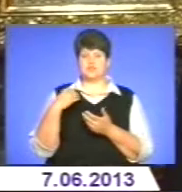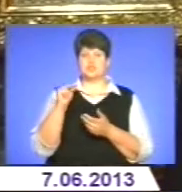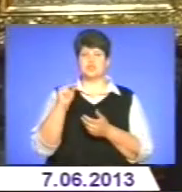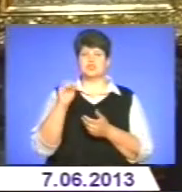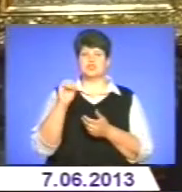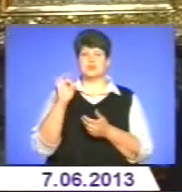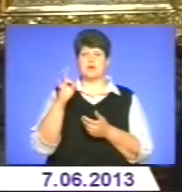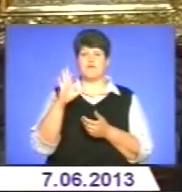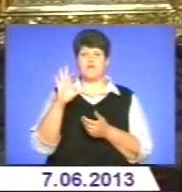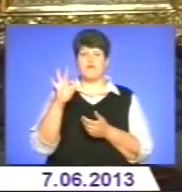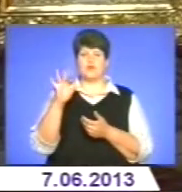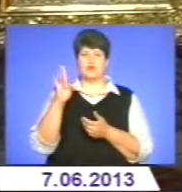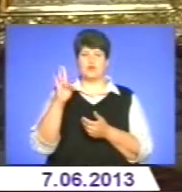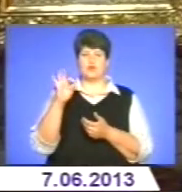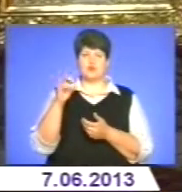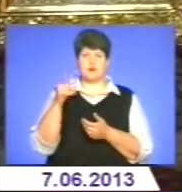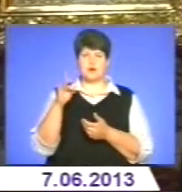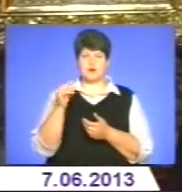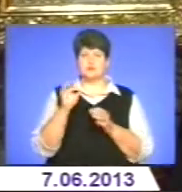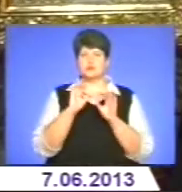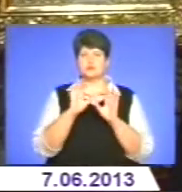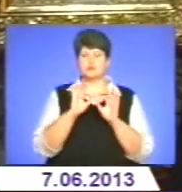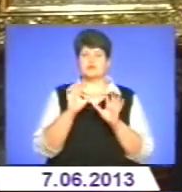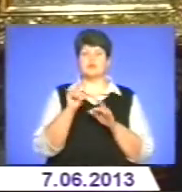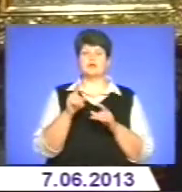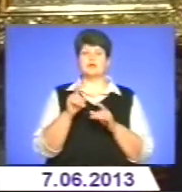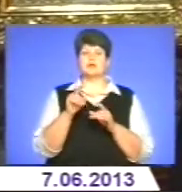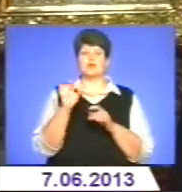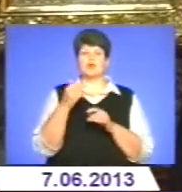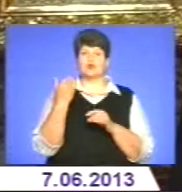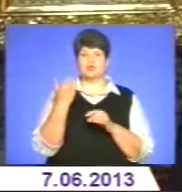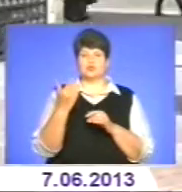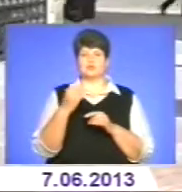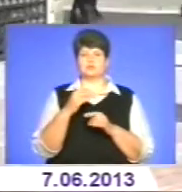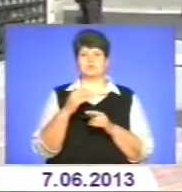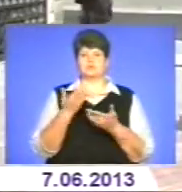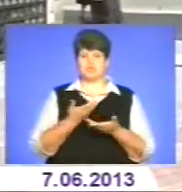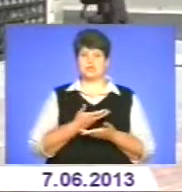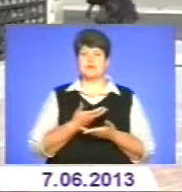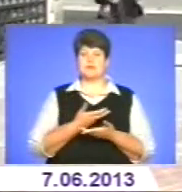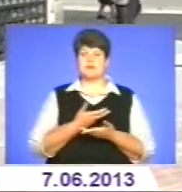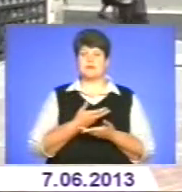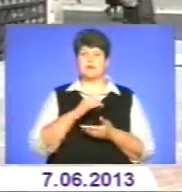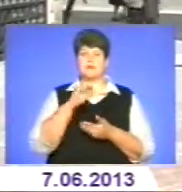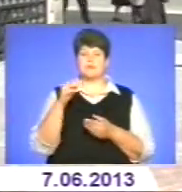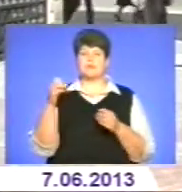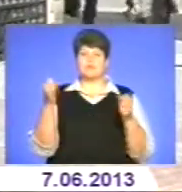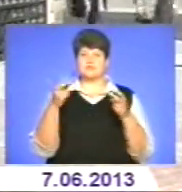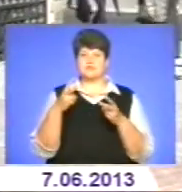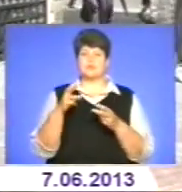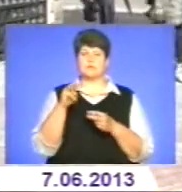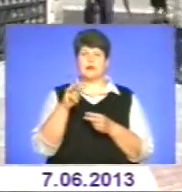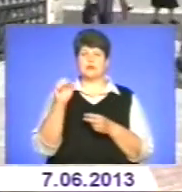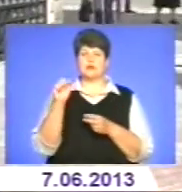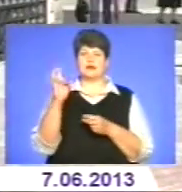і вони приїжджали, розповідали про його подвижницьке життя. Професор Михайло Андрейчин часто приходить